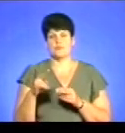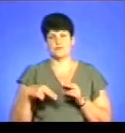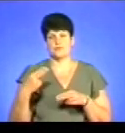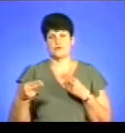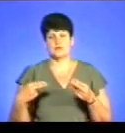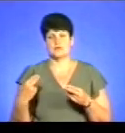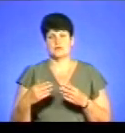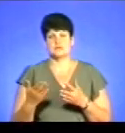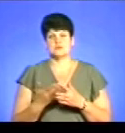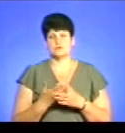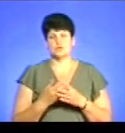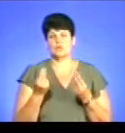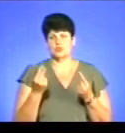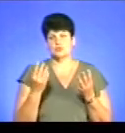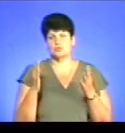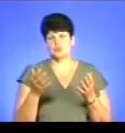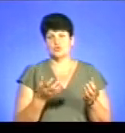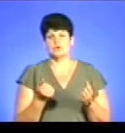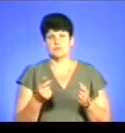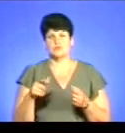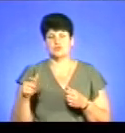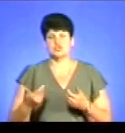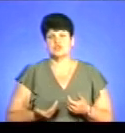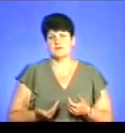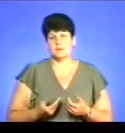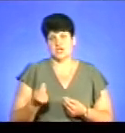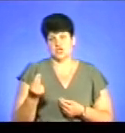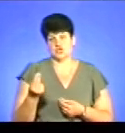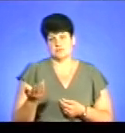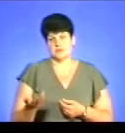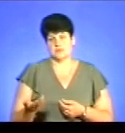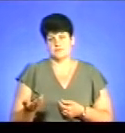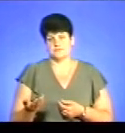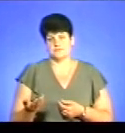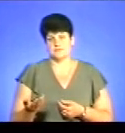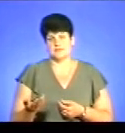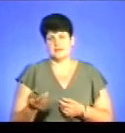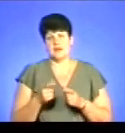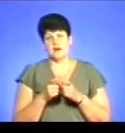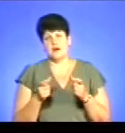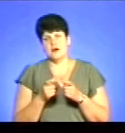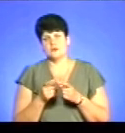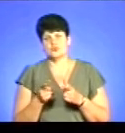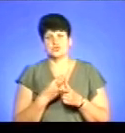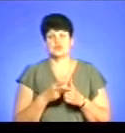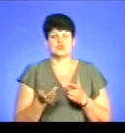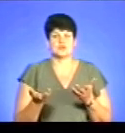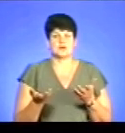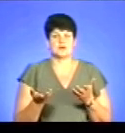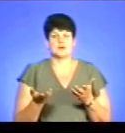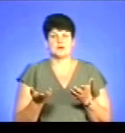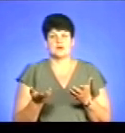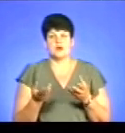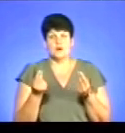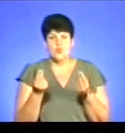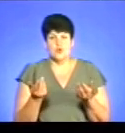Це означає, що кошти будуть отримувати громадяни живими грішми, чи на карточки, але мається на